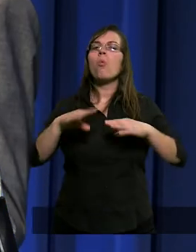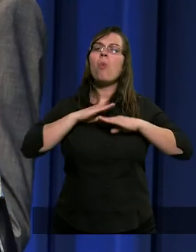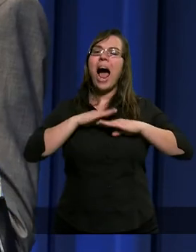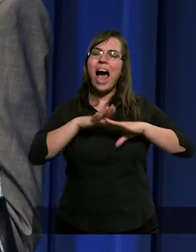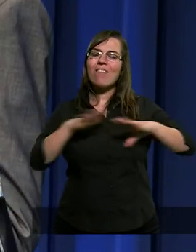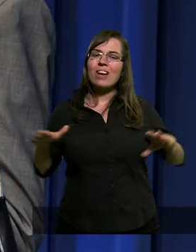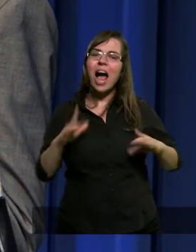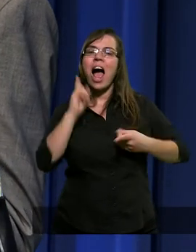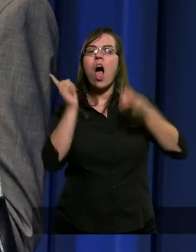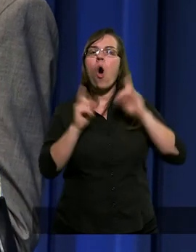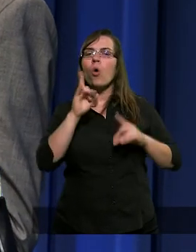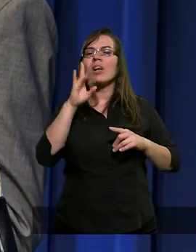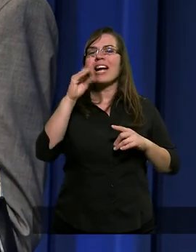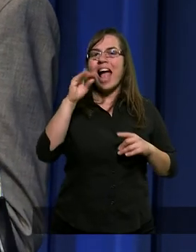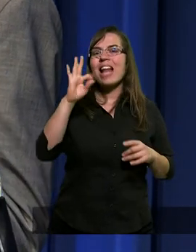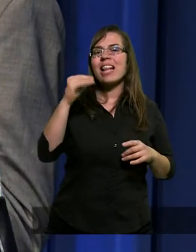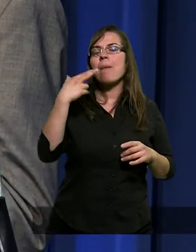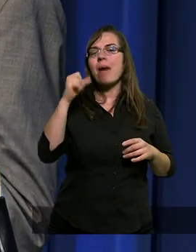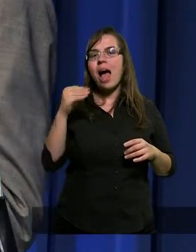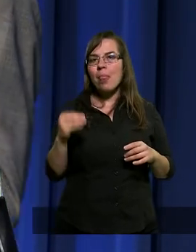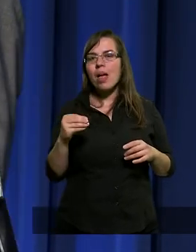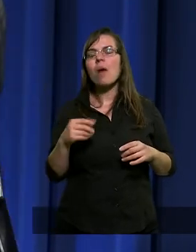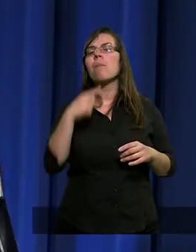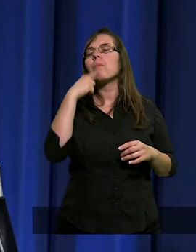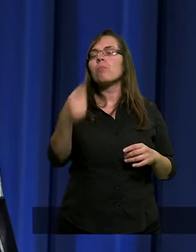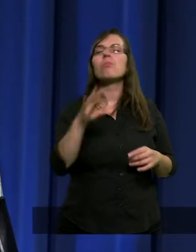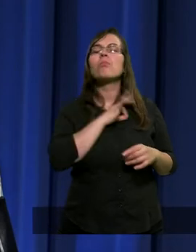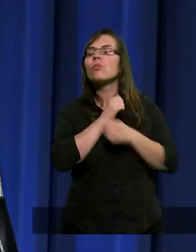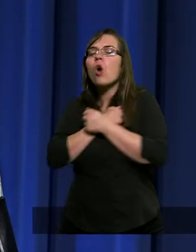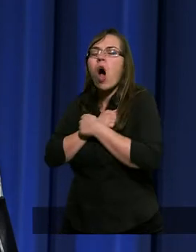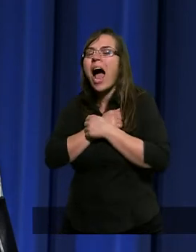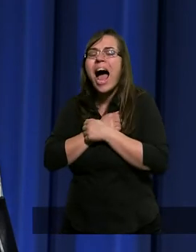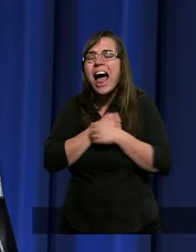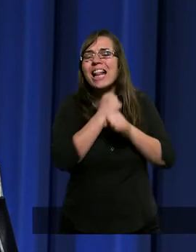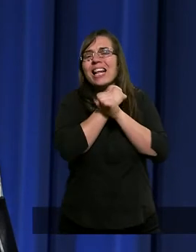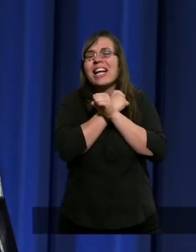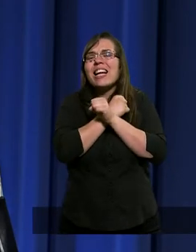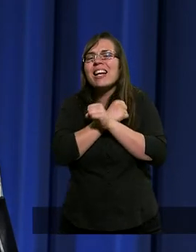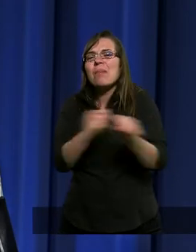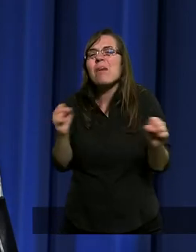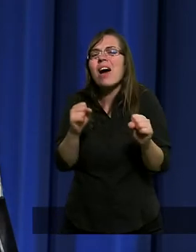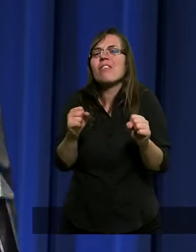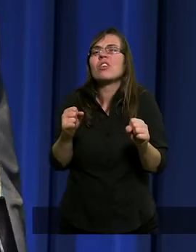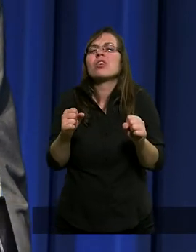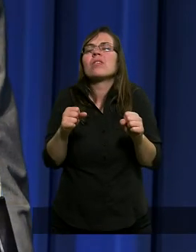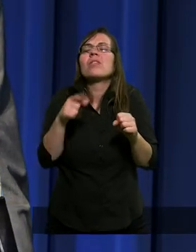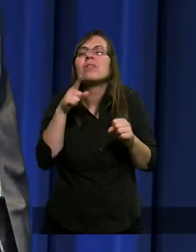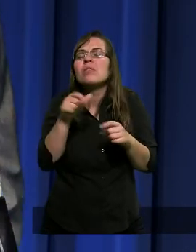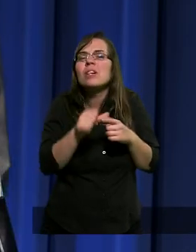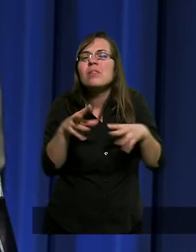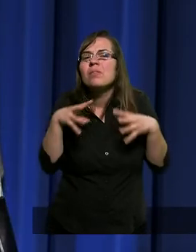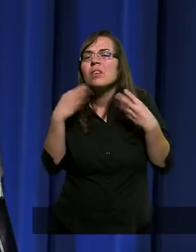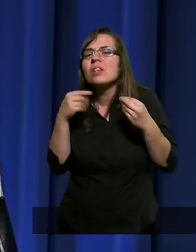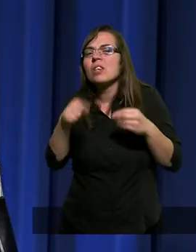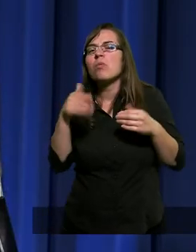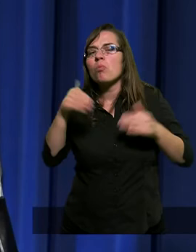Getsemane i powiedzieć, moj ukochany zbawco, to właśnie gdzieś tu, na